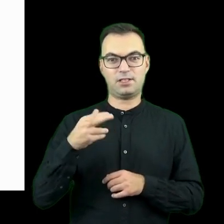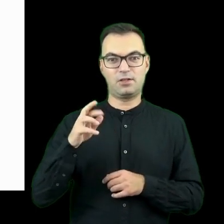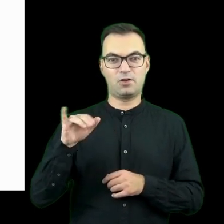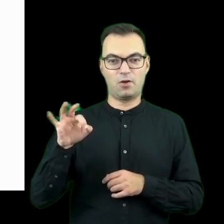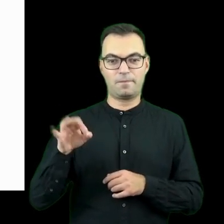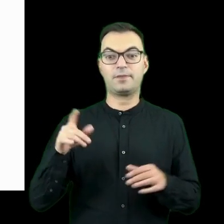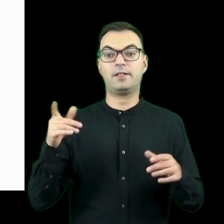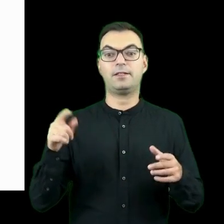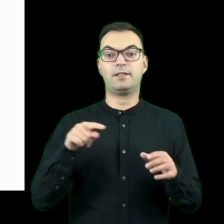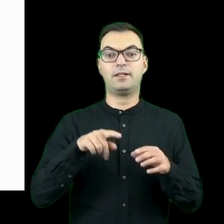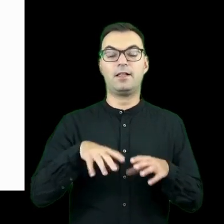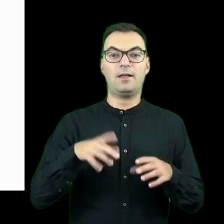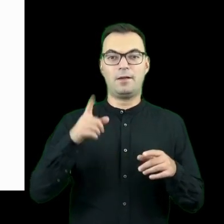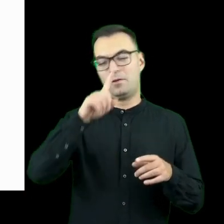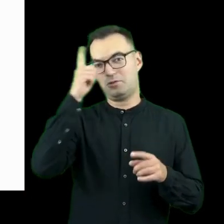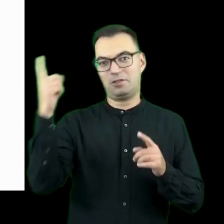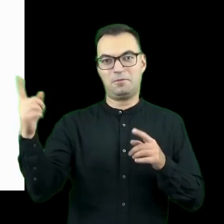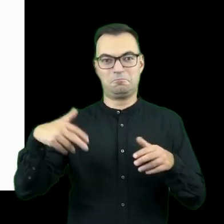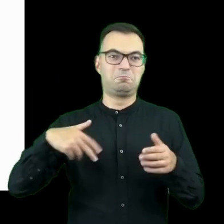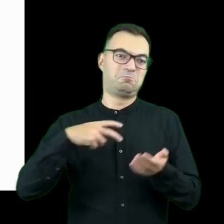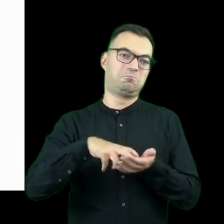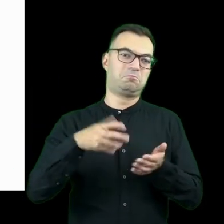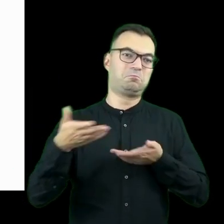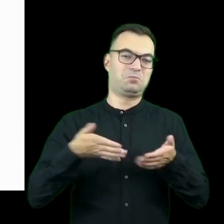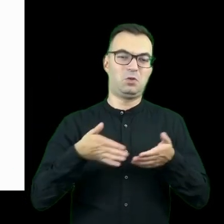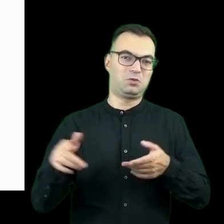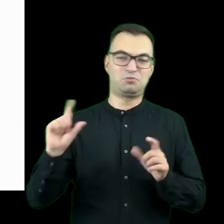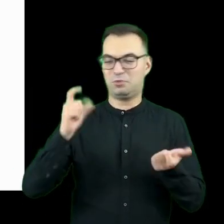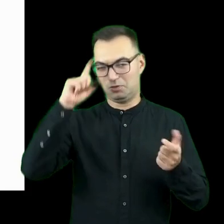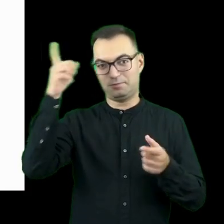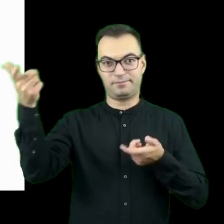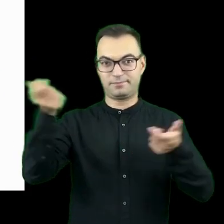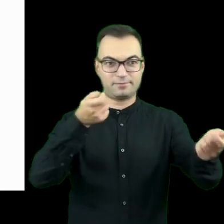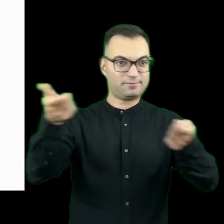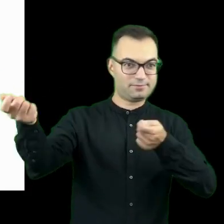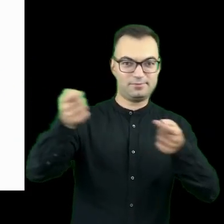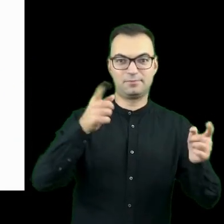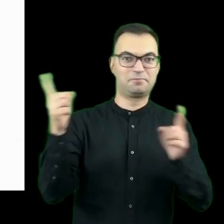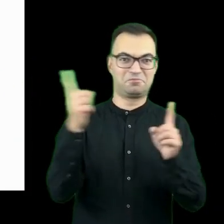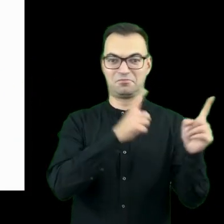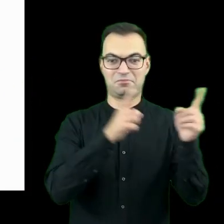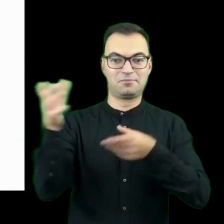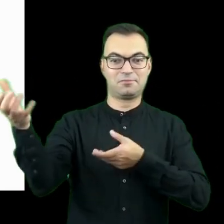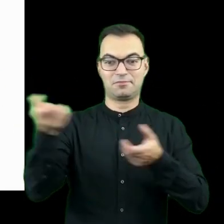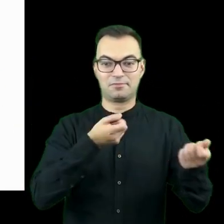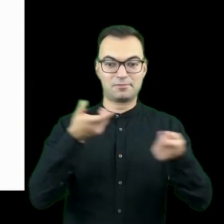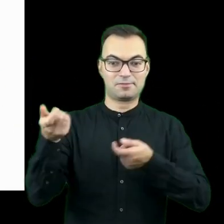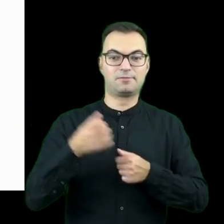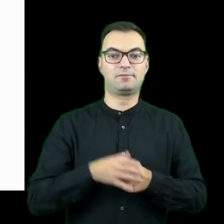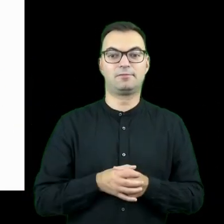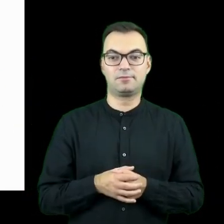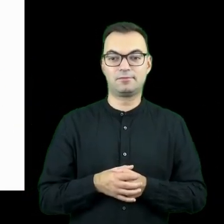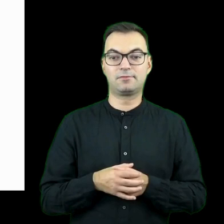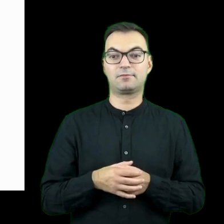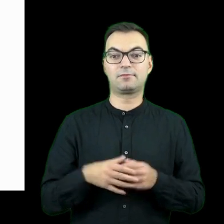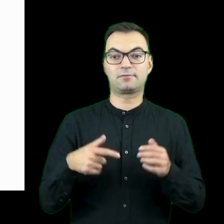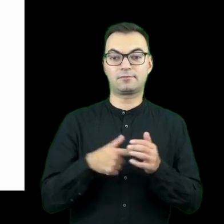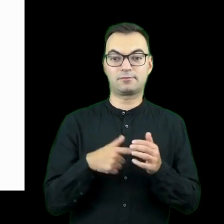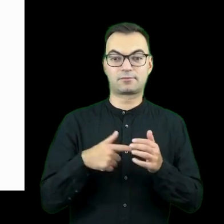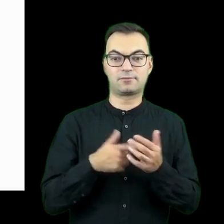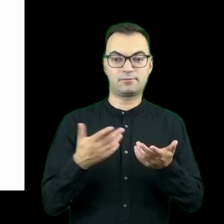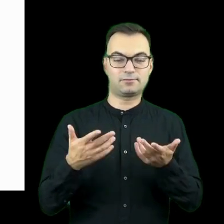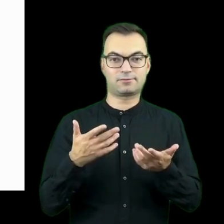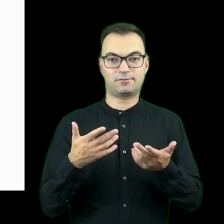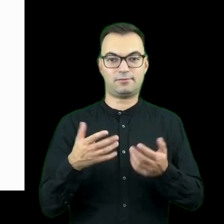wydarzeniu brali udział po prostu przechodnie, czyli ludzie przypadkowo napotkani na ulicy i była to platforma, która